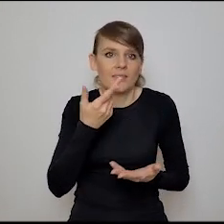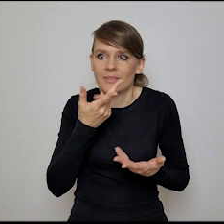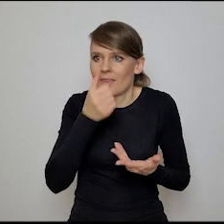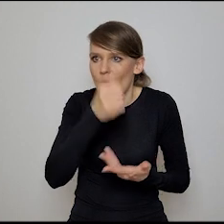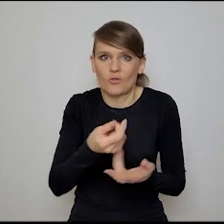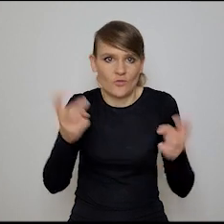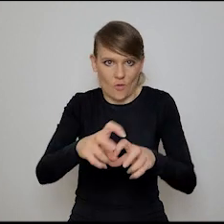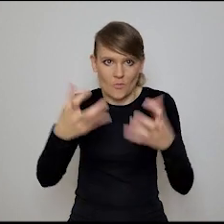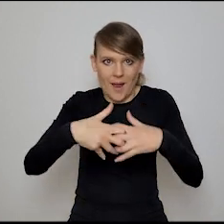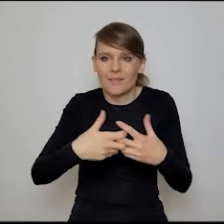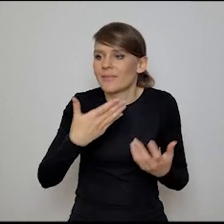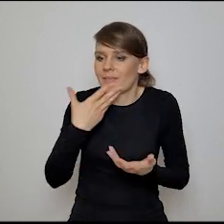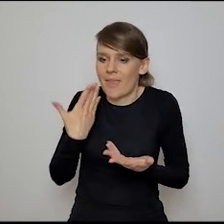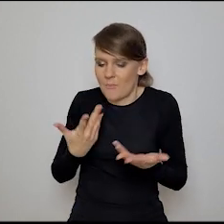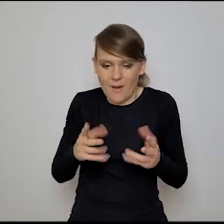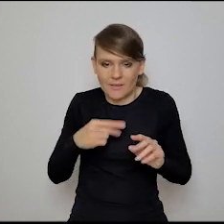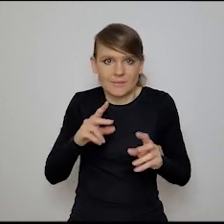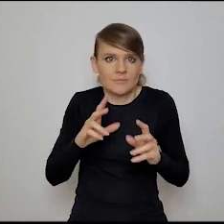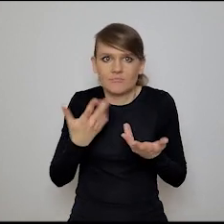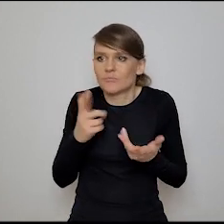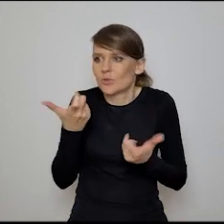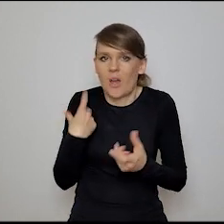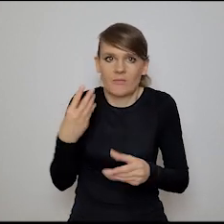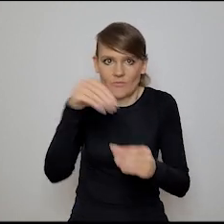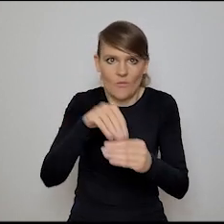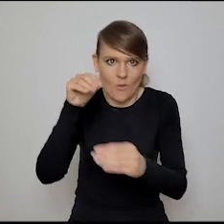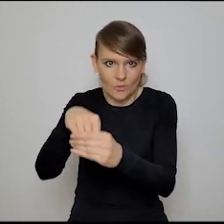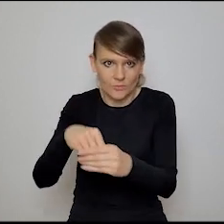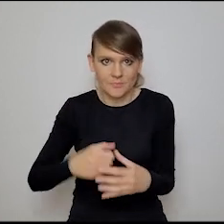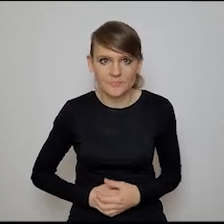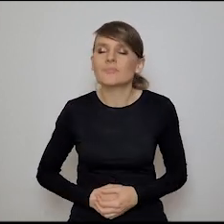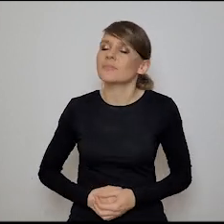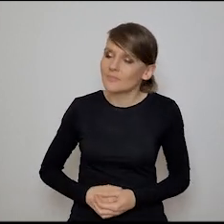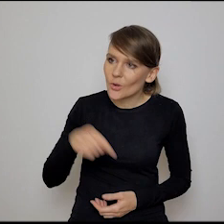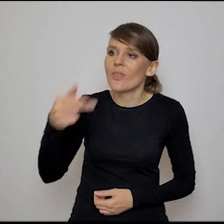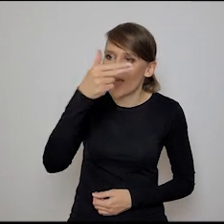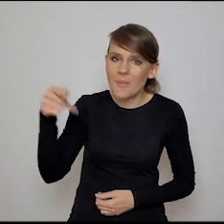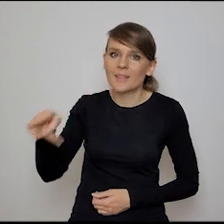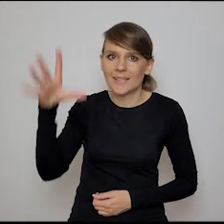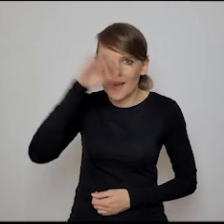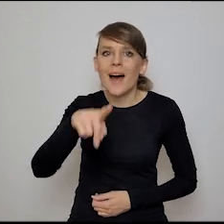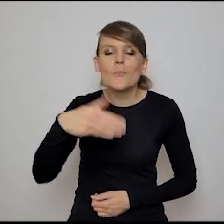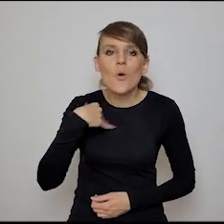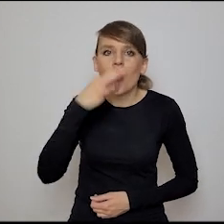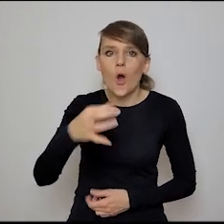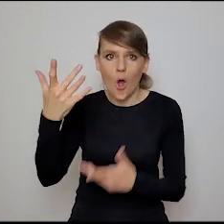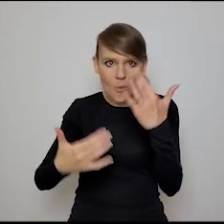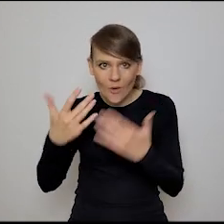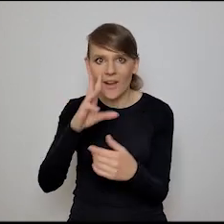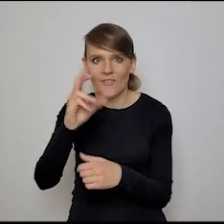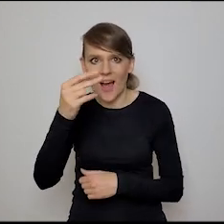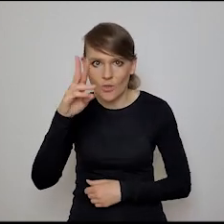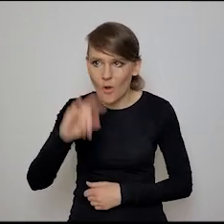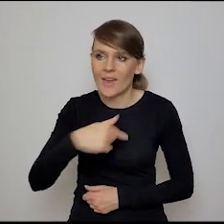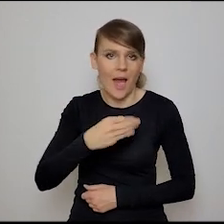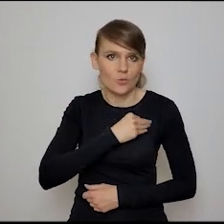czym je zasilić, że w ogóle o tym się nie gada, że jak gdyby... To jest zapomniany temat, znaczy wiesz, ale tutaj pytałaś o komputer kwantowy, to ja uczciwie Ci